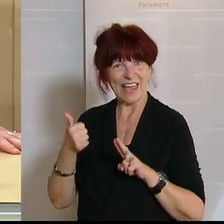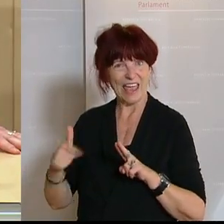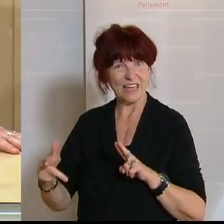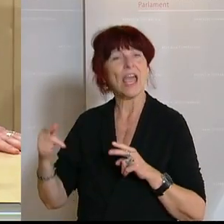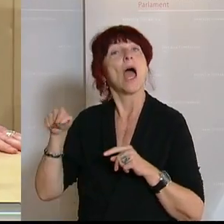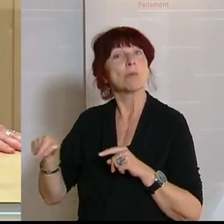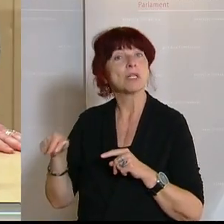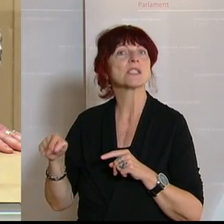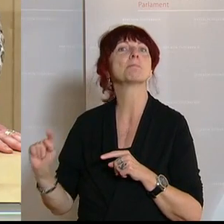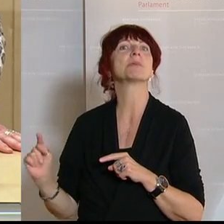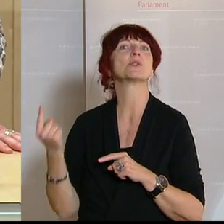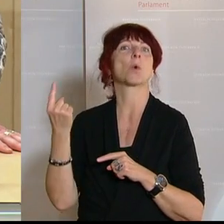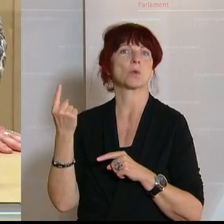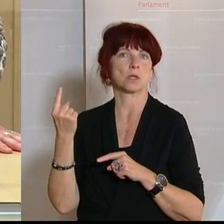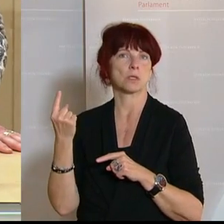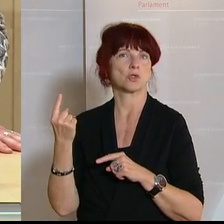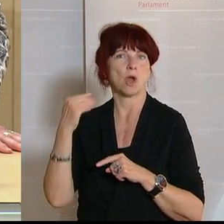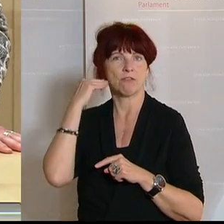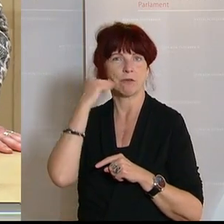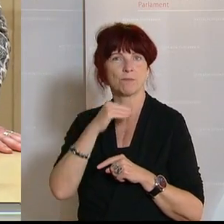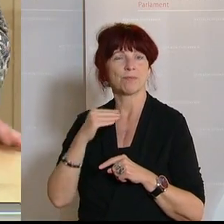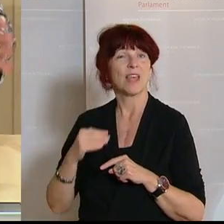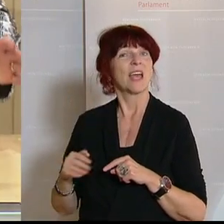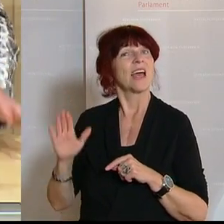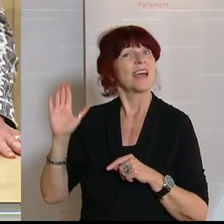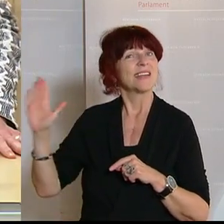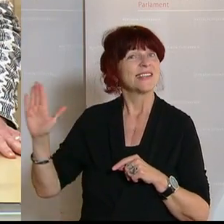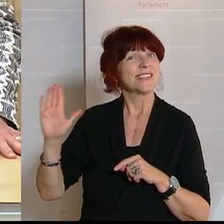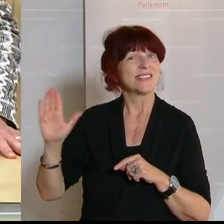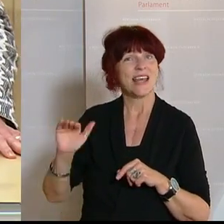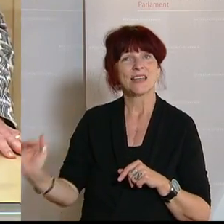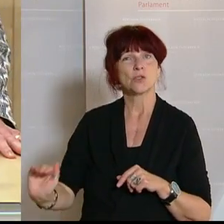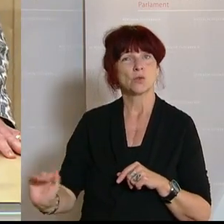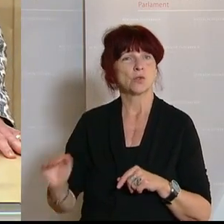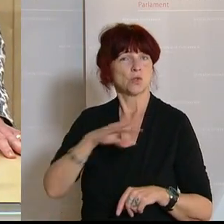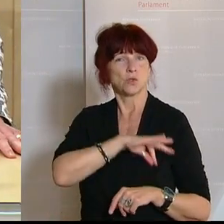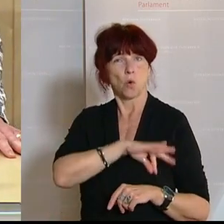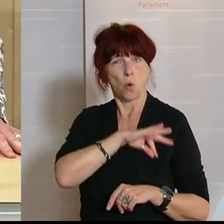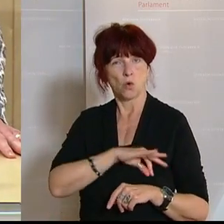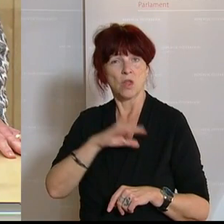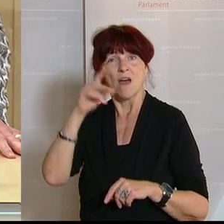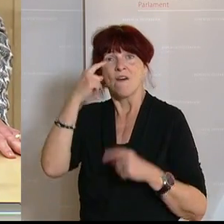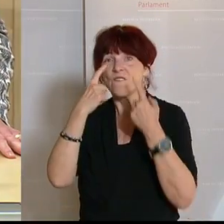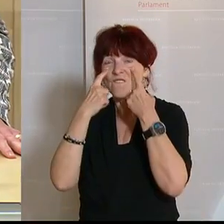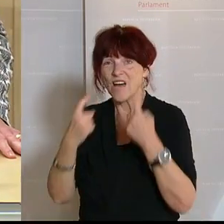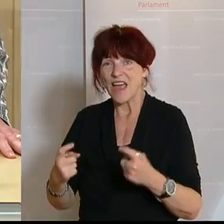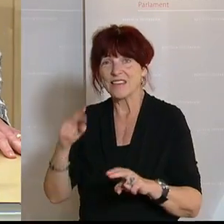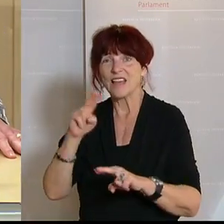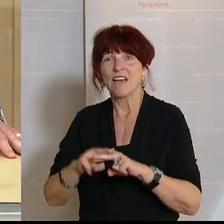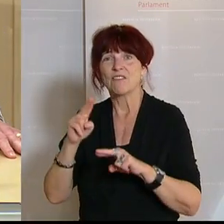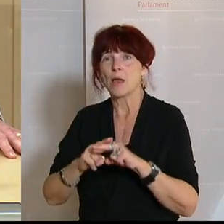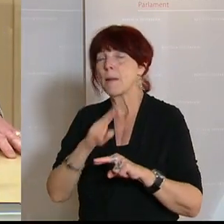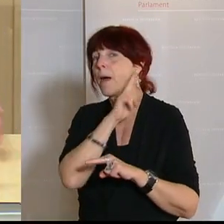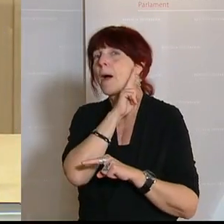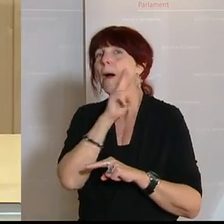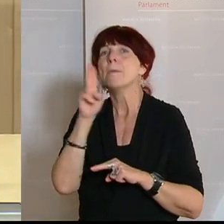plastisch. Die hat mir geschrieben, dass ihr Sohn, Einzelkind, weint, wenn sie oder ihr Mann das Haus verlassen, weil er Angst hat,